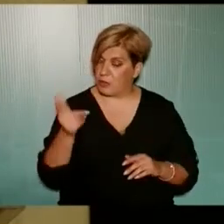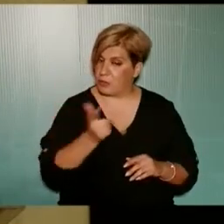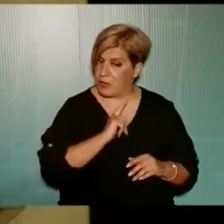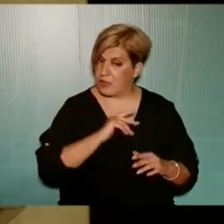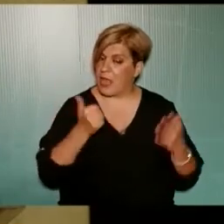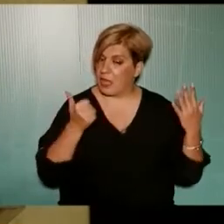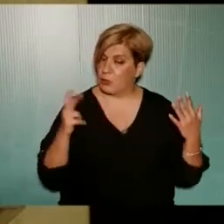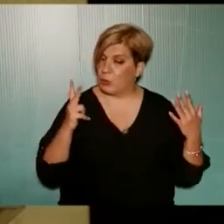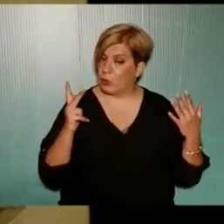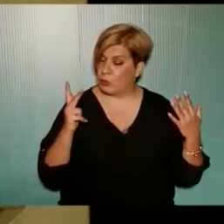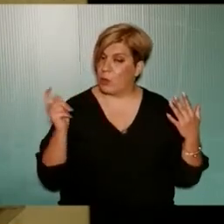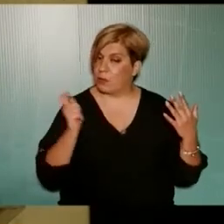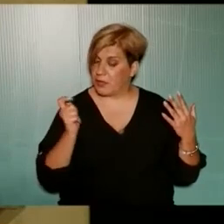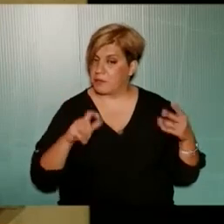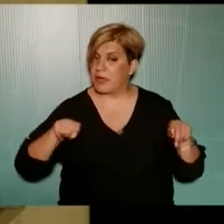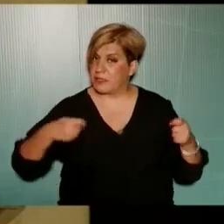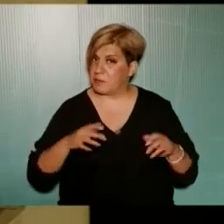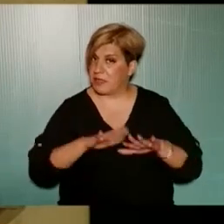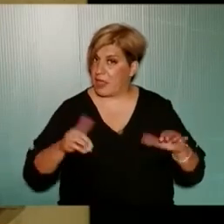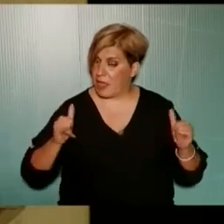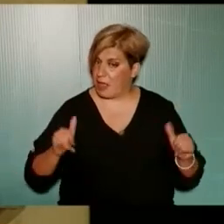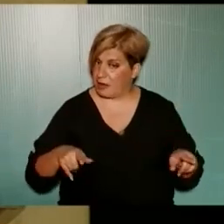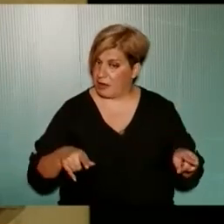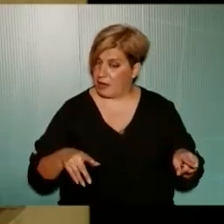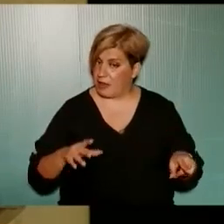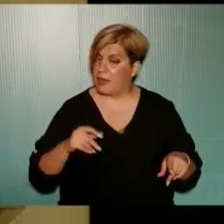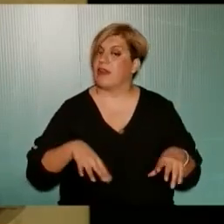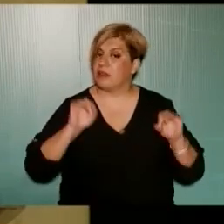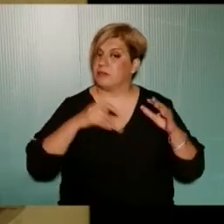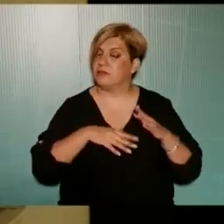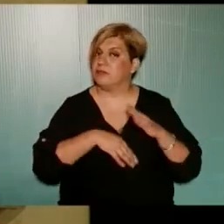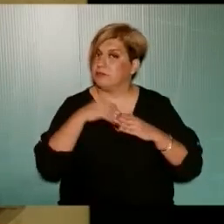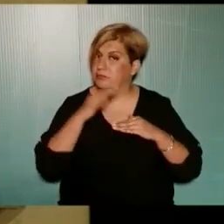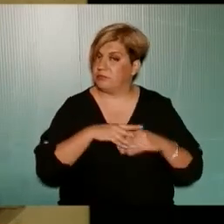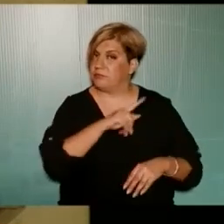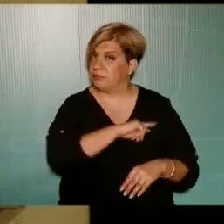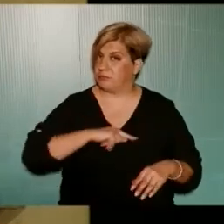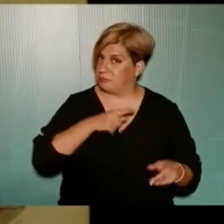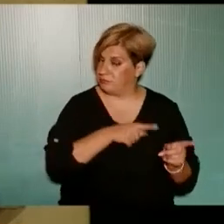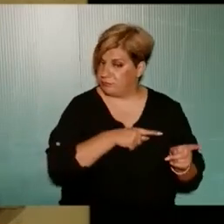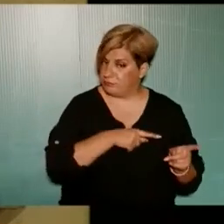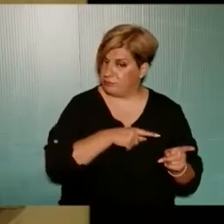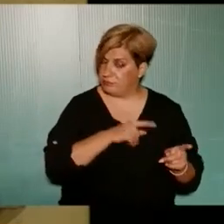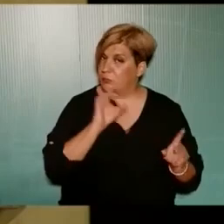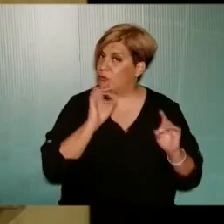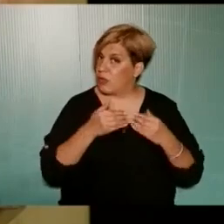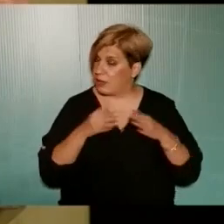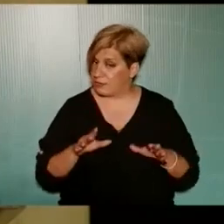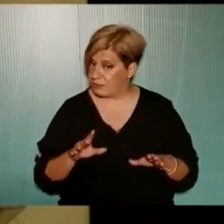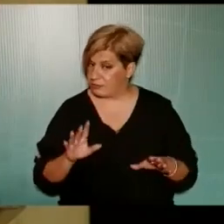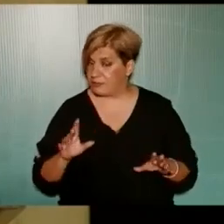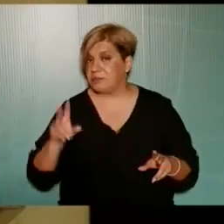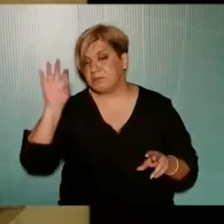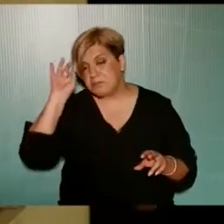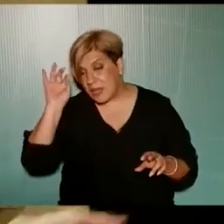έξι-οχτώ μήνες Με κλειστή παιδική χαρά Και να αρχίσουν τα έργα του εργολάβου Χωρίς να έχει ανοίξει Κρατάμε το